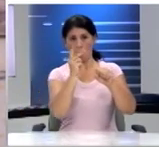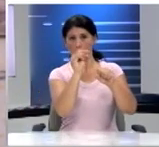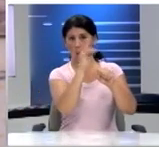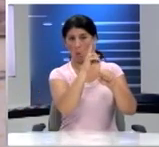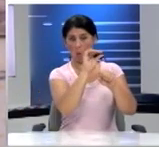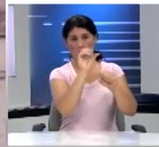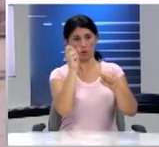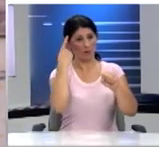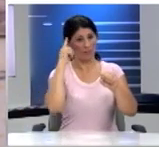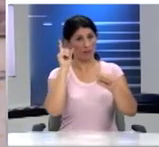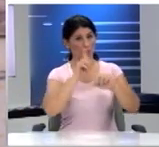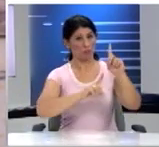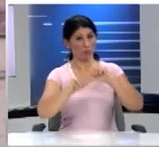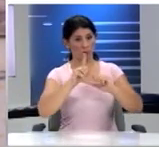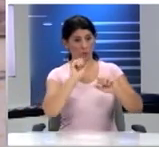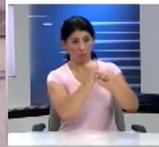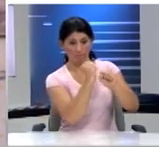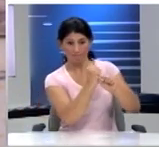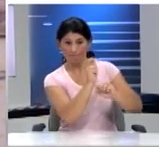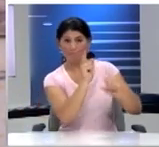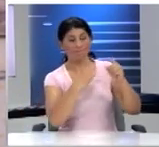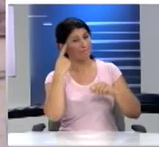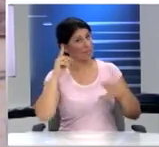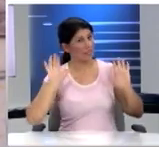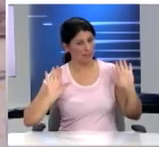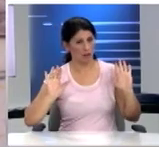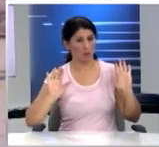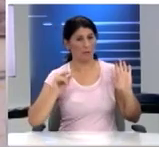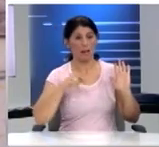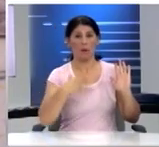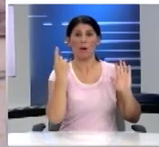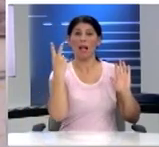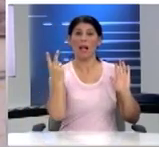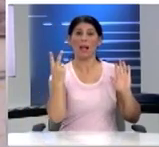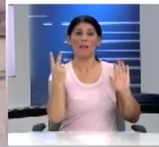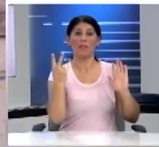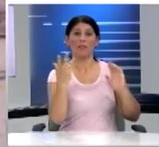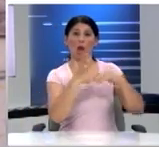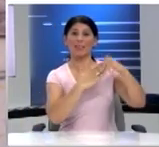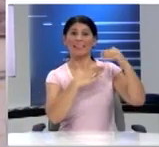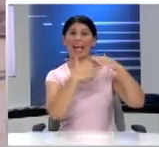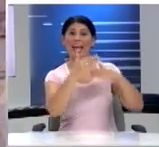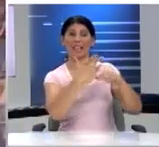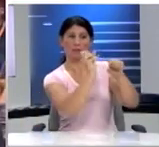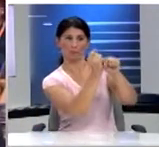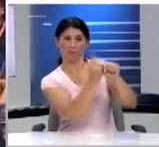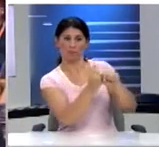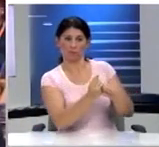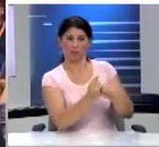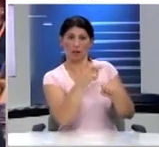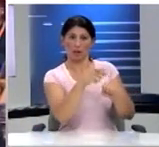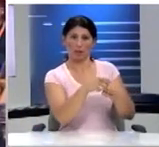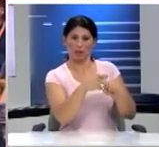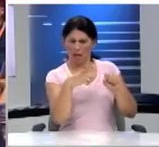γνωστό κατασκευαστή Έχουμε λοιπόν δύο έργα τέχνης Τα οποία